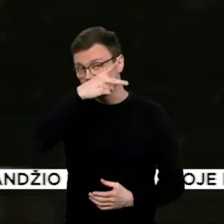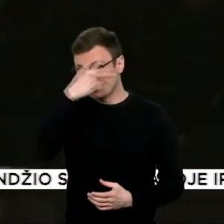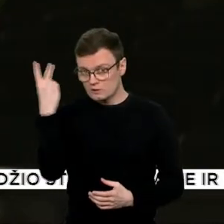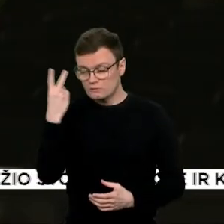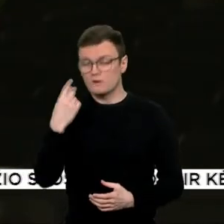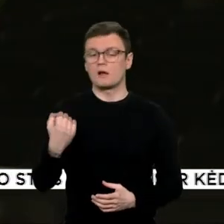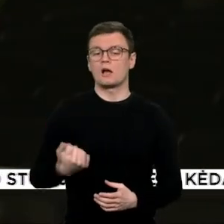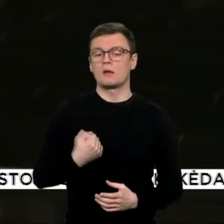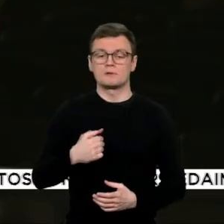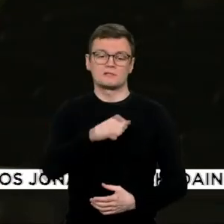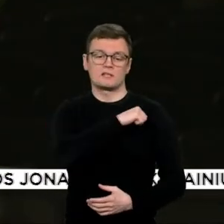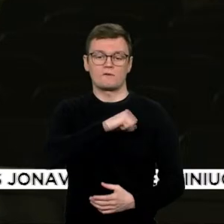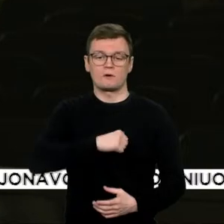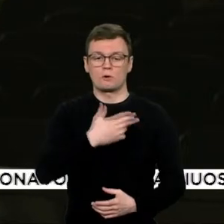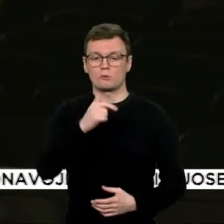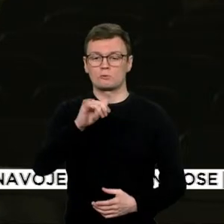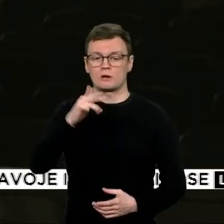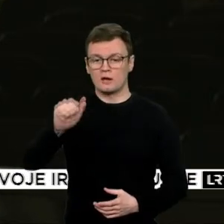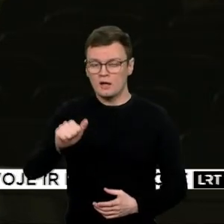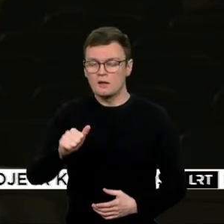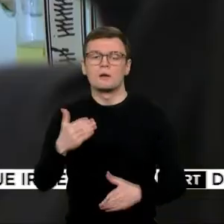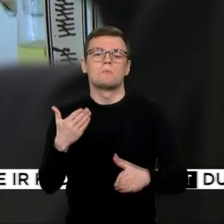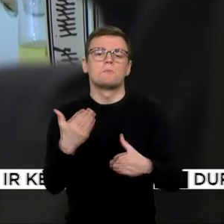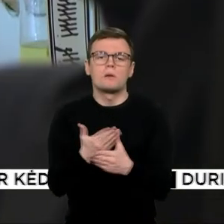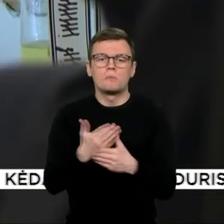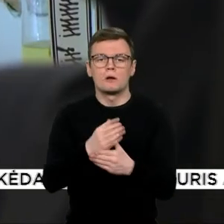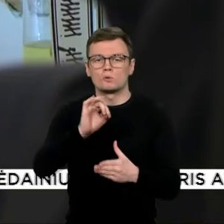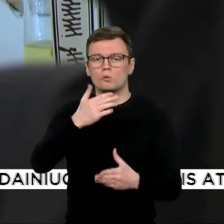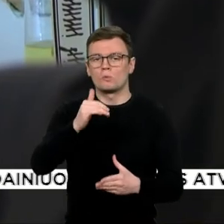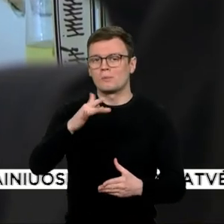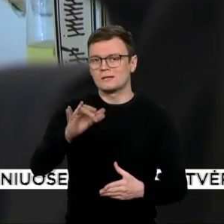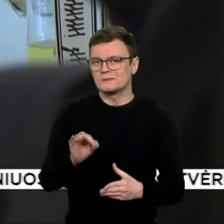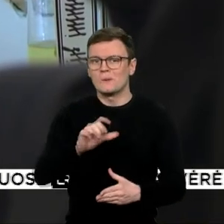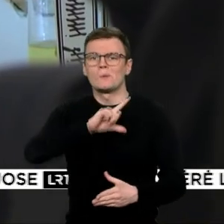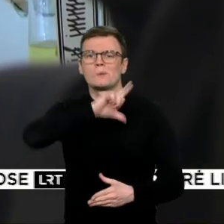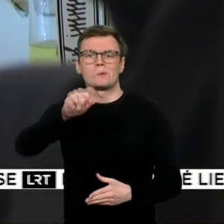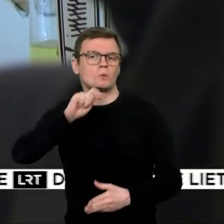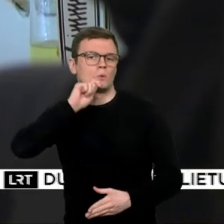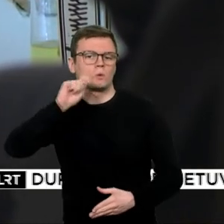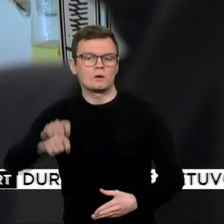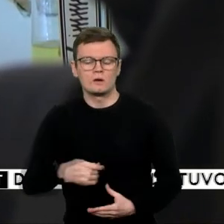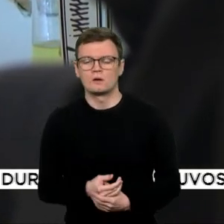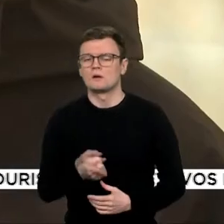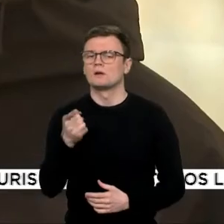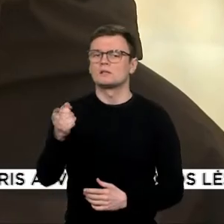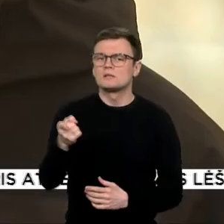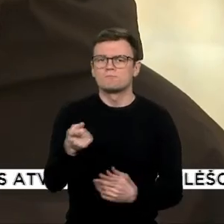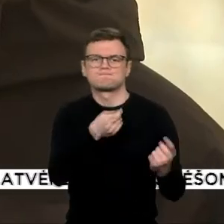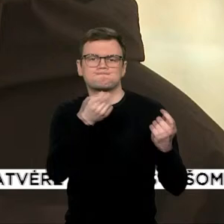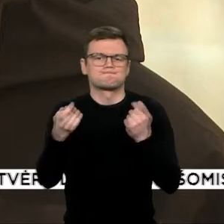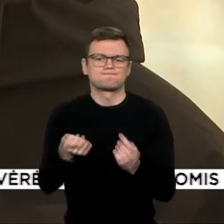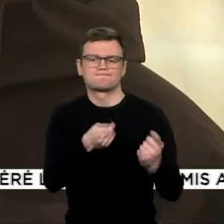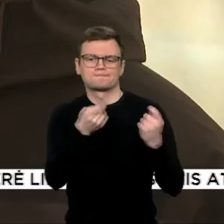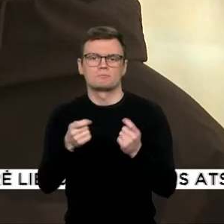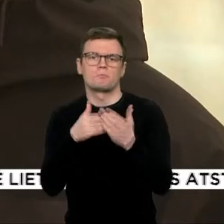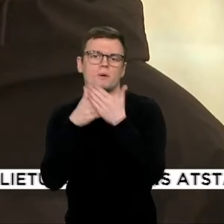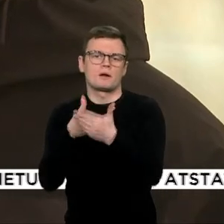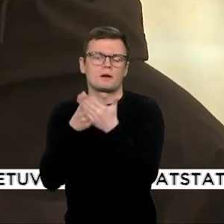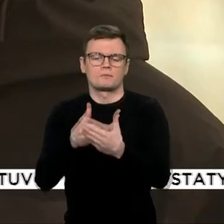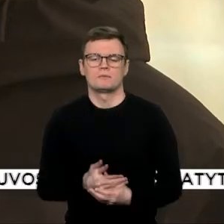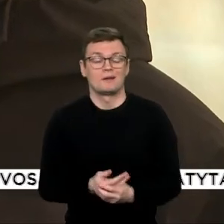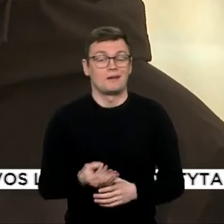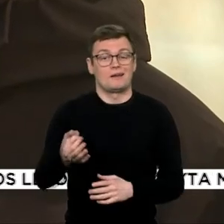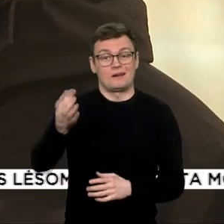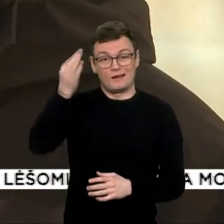Antanas Klunką, padėjo tumui išvykti Ukrainą. Jam ir kovos draugams vežė paramą. Prisimindamas mūšio laukia